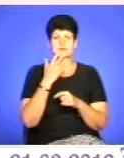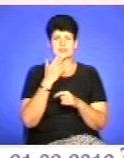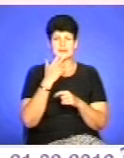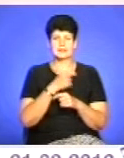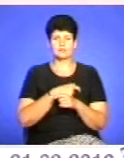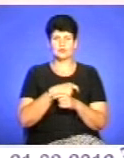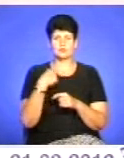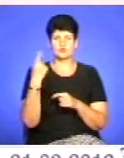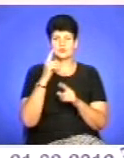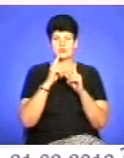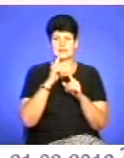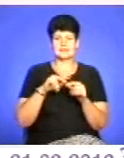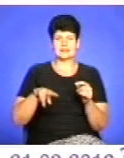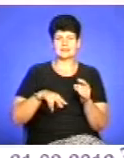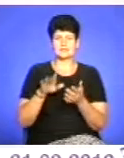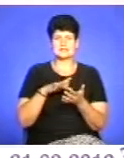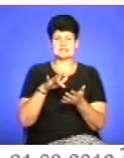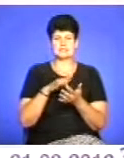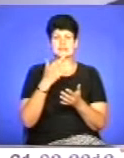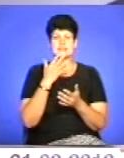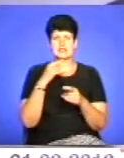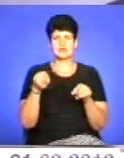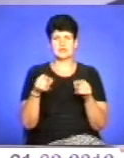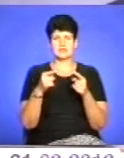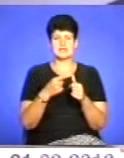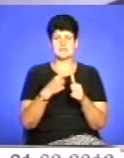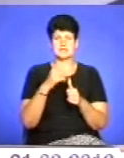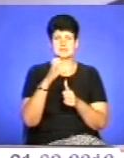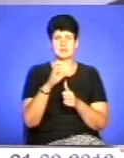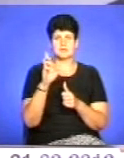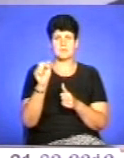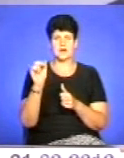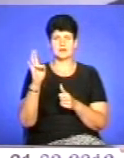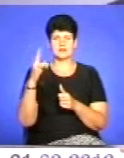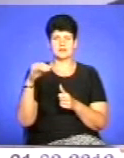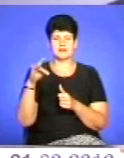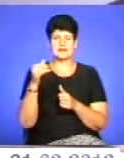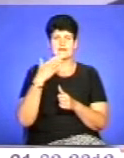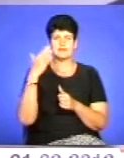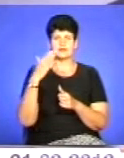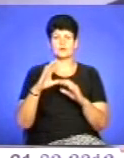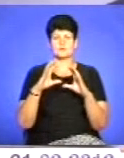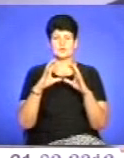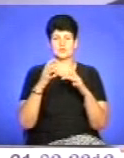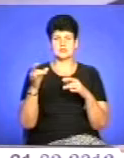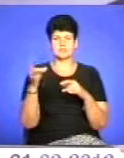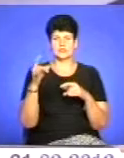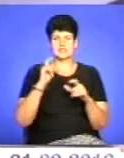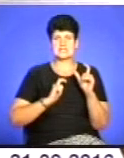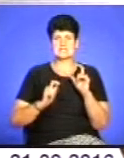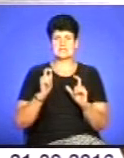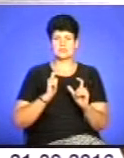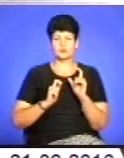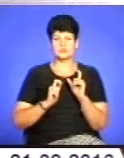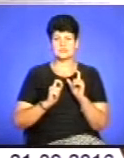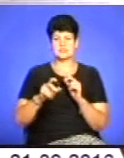обласної ради, директор Центру національного відродження імені Степана Бандери, лектор Міжнародного республіканського інституту.